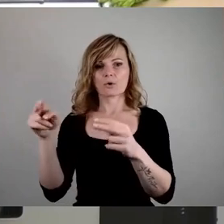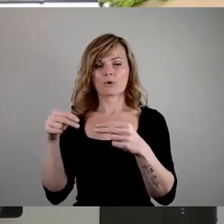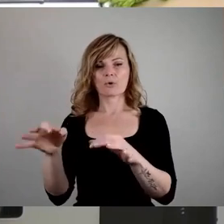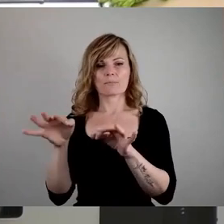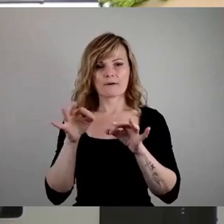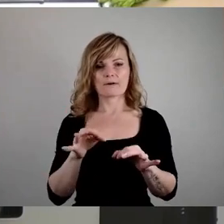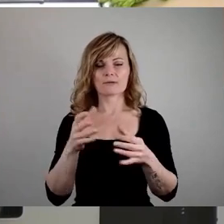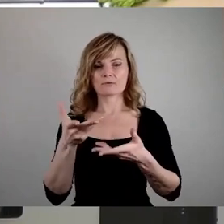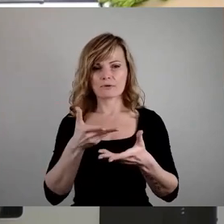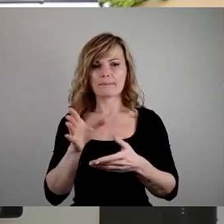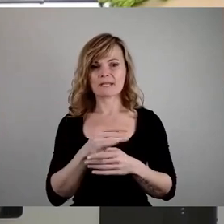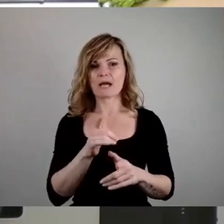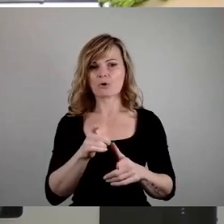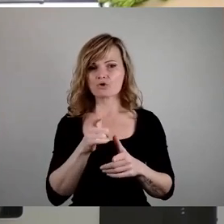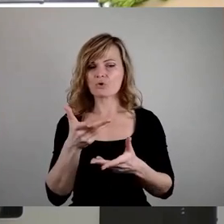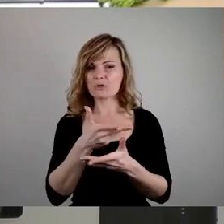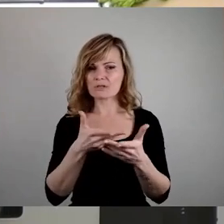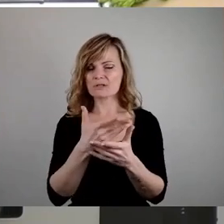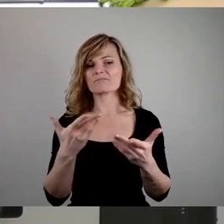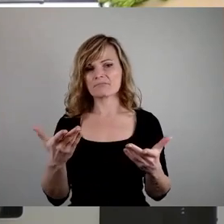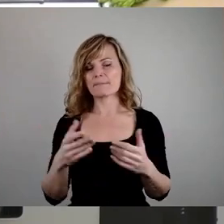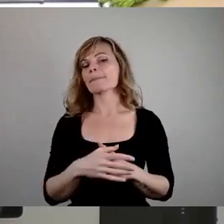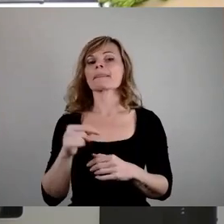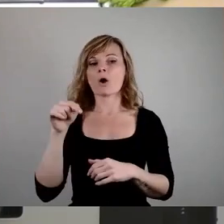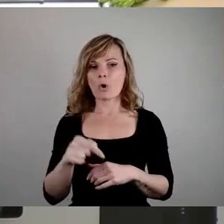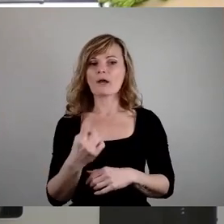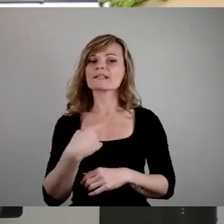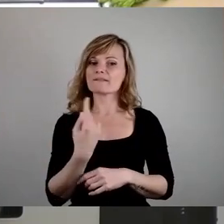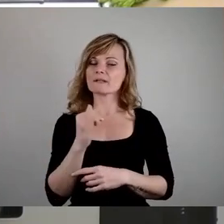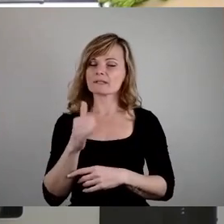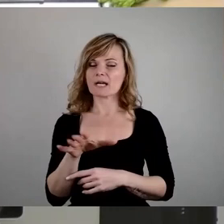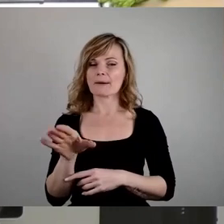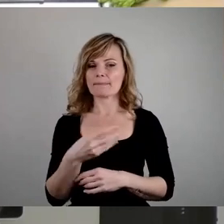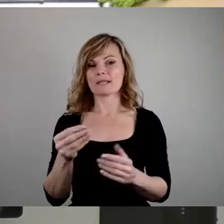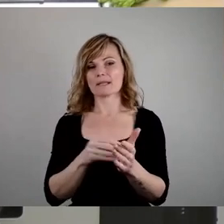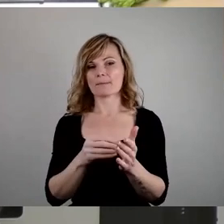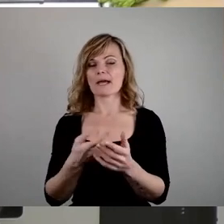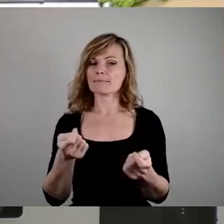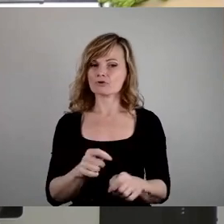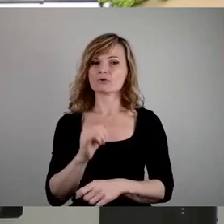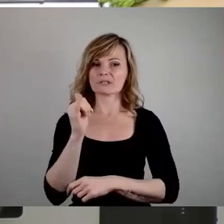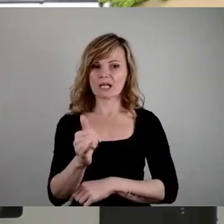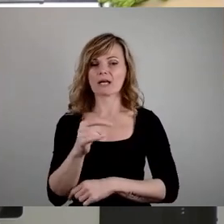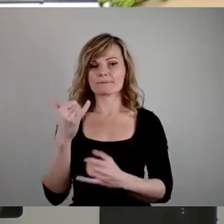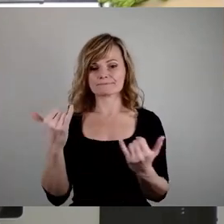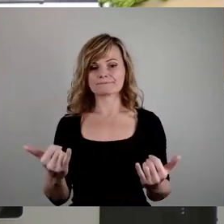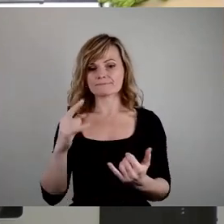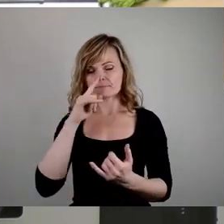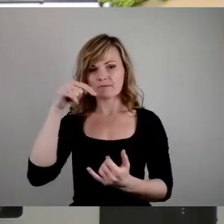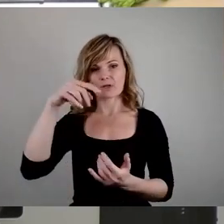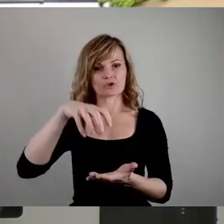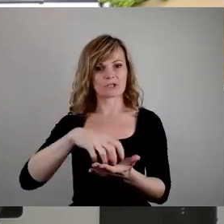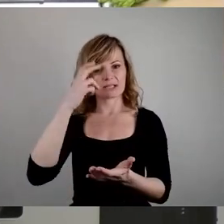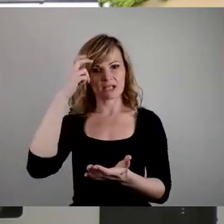notwendig gewesen. Wir werden das heute so sozusagen mittragen erstmal, dass es hier bloß im Stadtrat eingebracht worden ist,